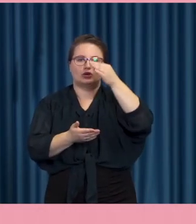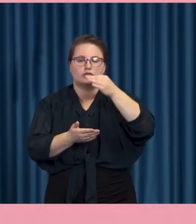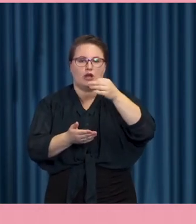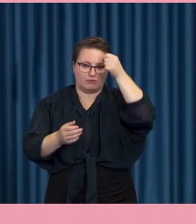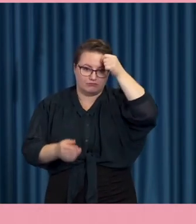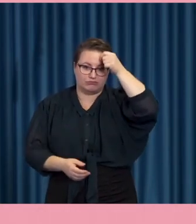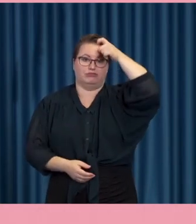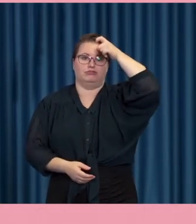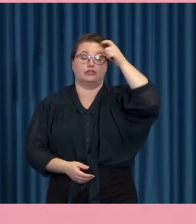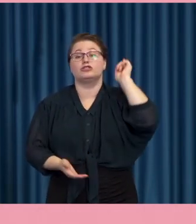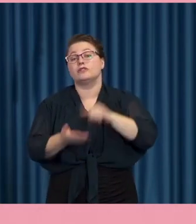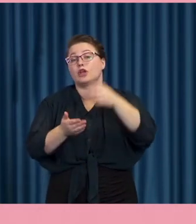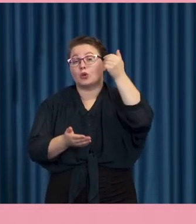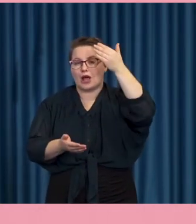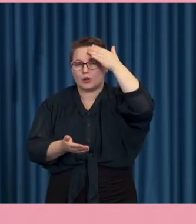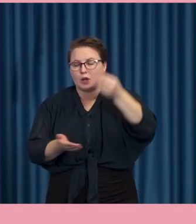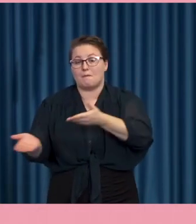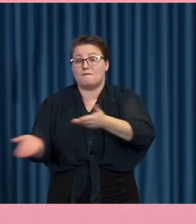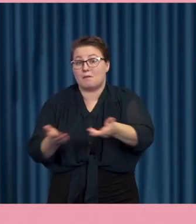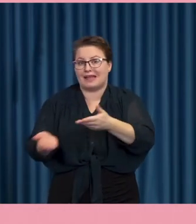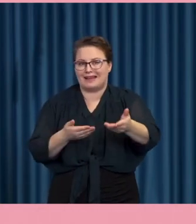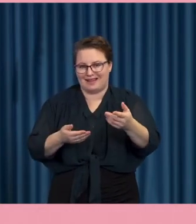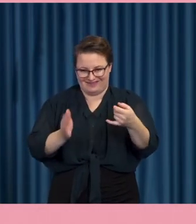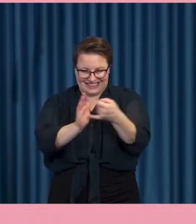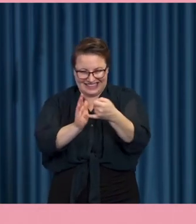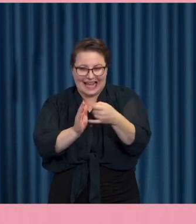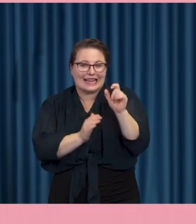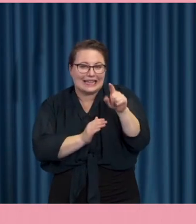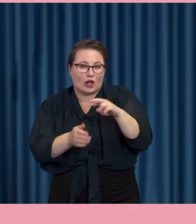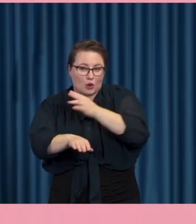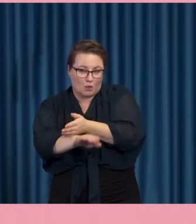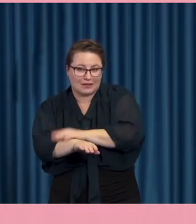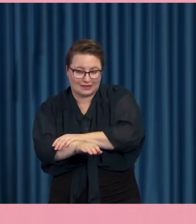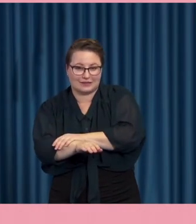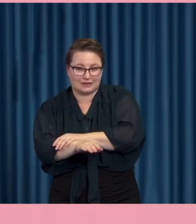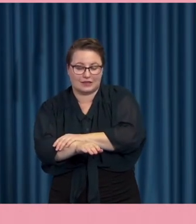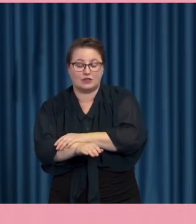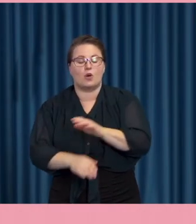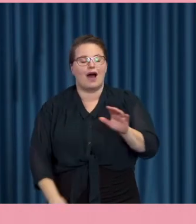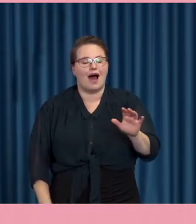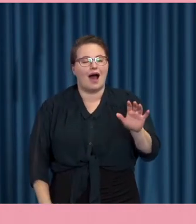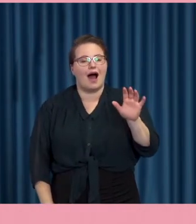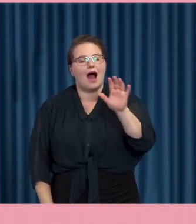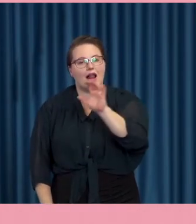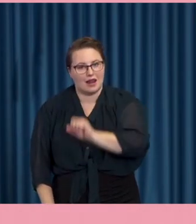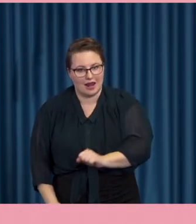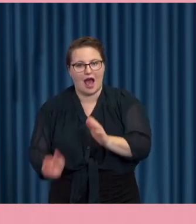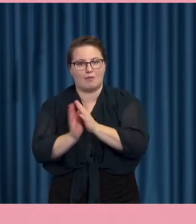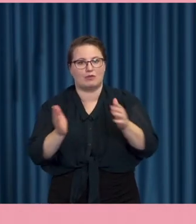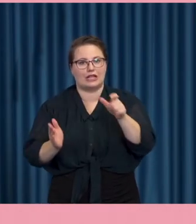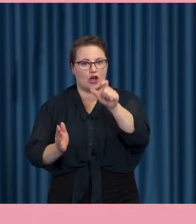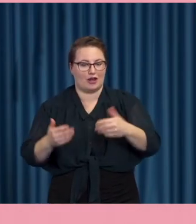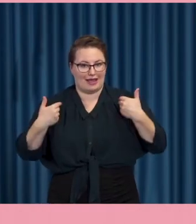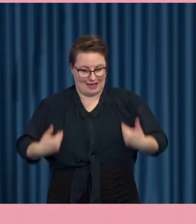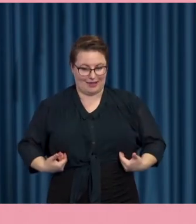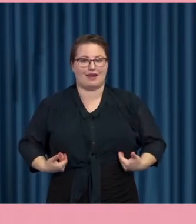kunskapsförmedlande när det gäller just digital kompetens. Så alla bibliotekarier runt om i Sverige folkbibliotekarier